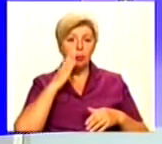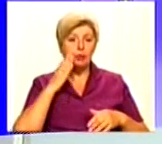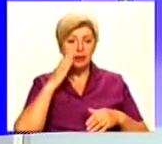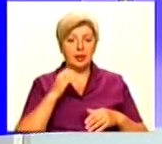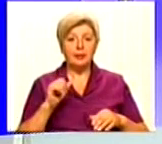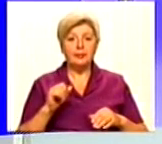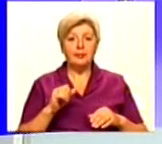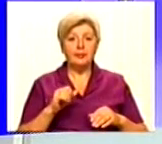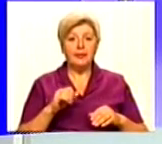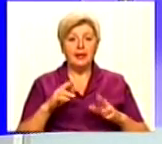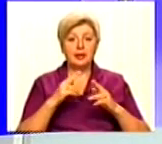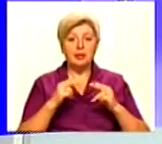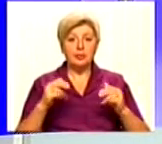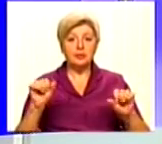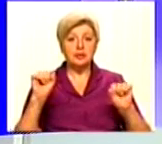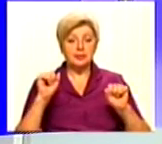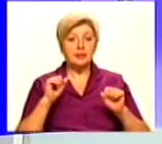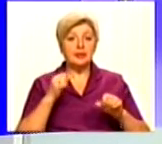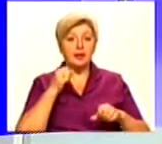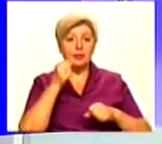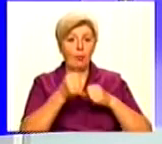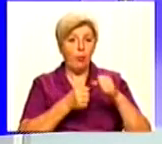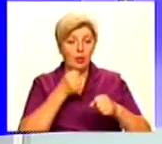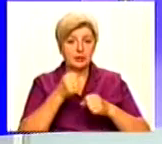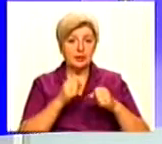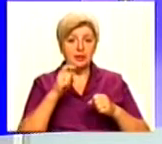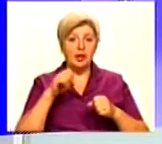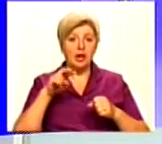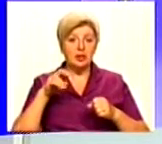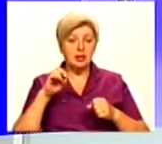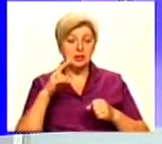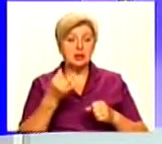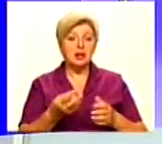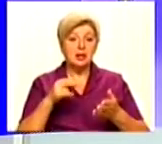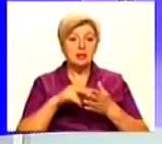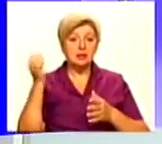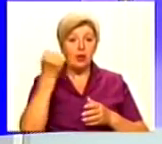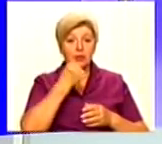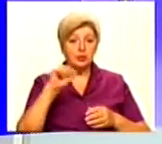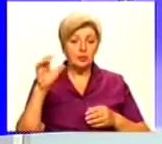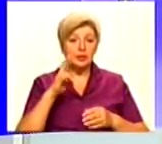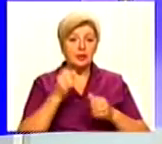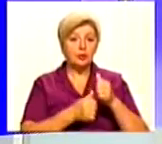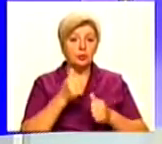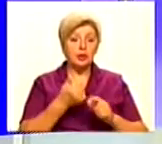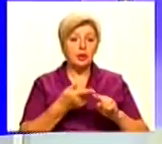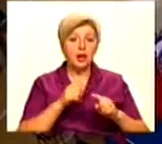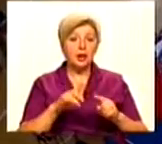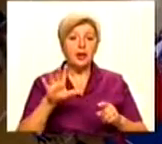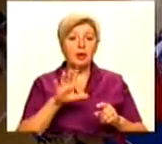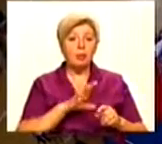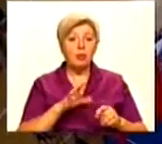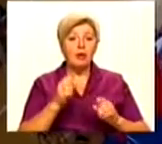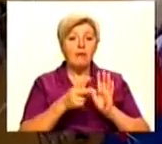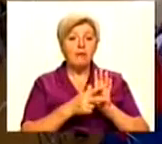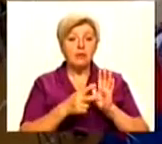Спортсменів. Дніпровський боксер Андрій Халецький став чемпіоном України серед юніорів на турнірі, який проходив 8